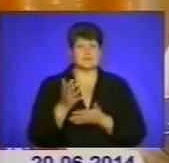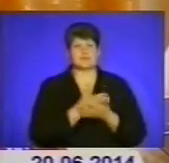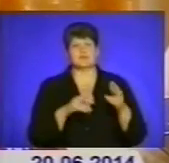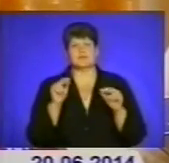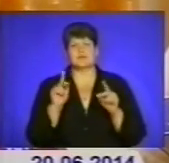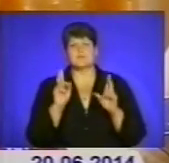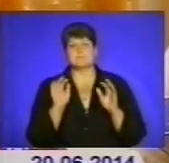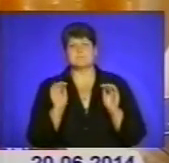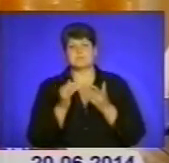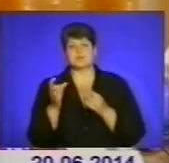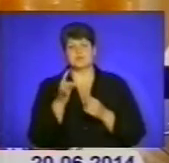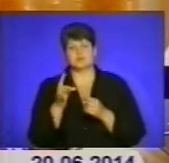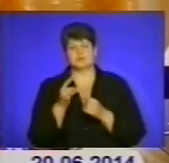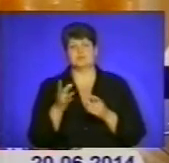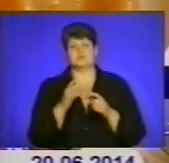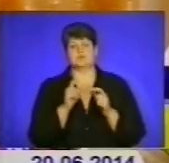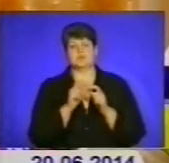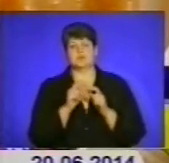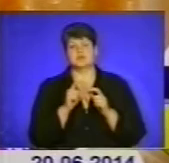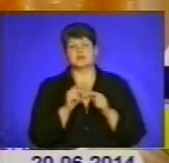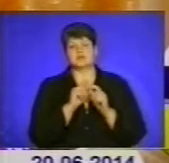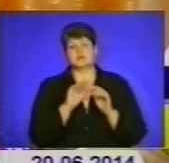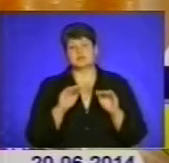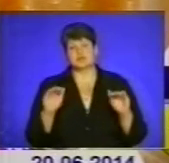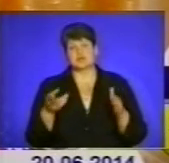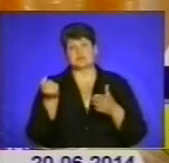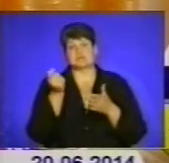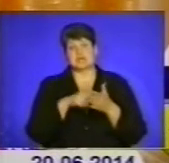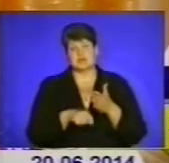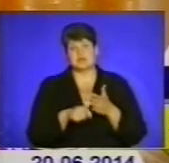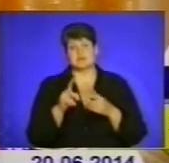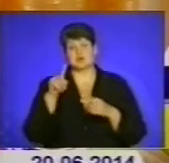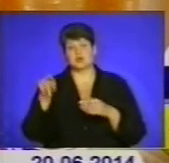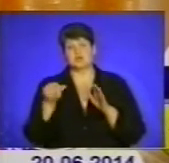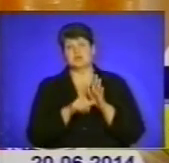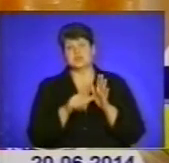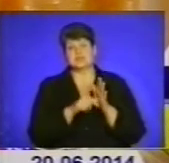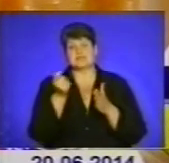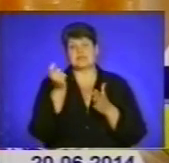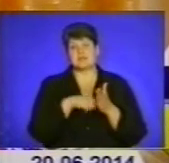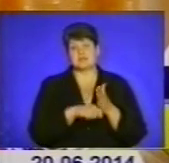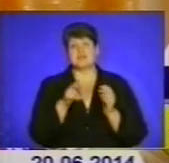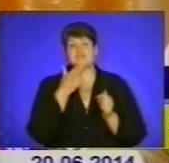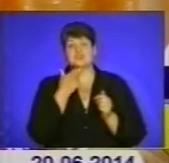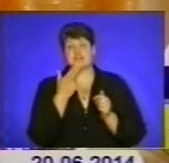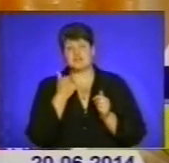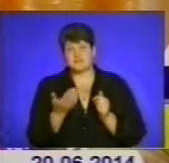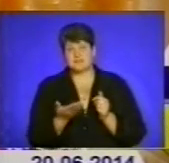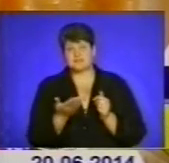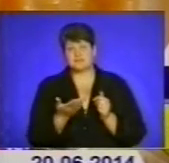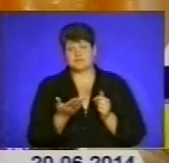якому мікрорайоні дошкільний заклад закривається. Якщо, умовно кажучи, дошкільний заклад номер 6 на Східному масиві закривається в червні, то